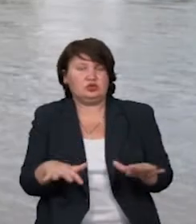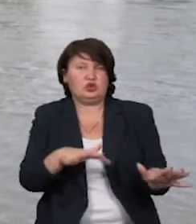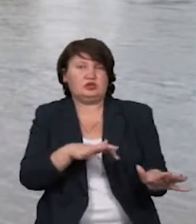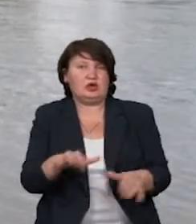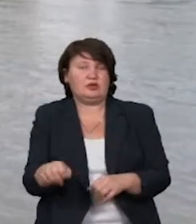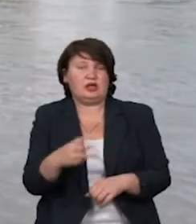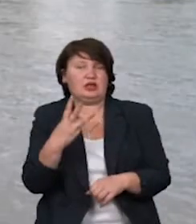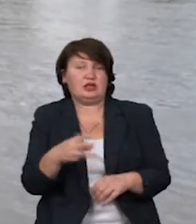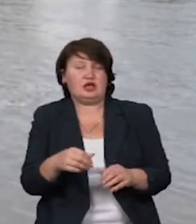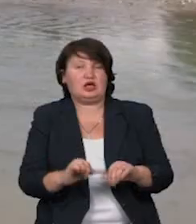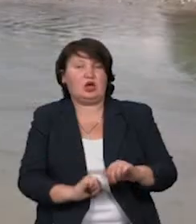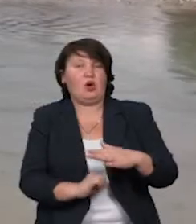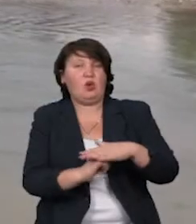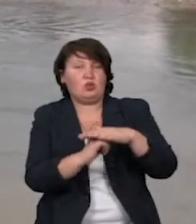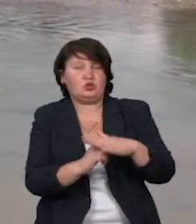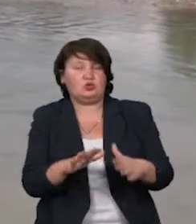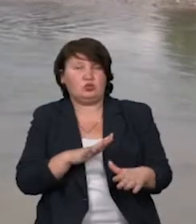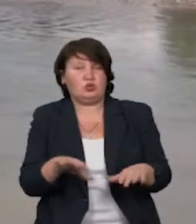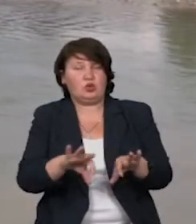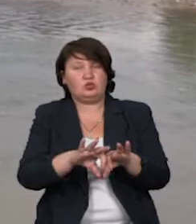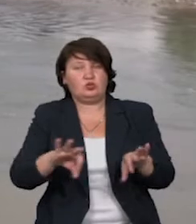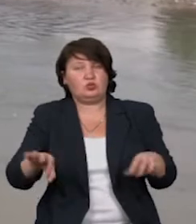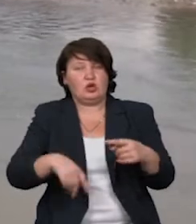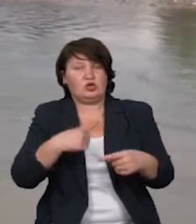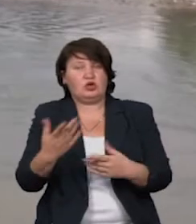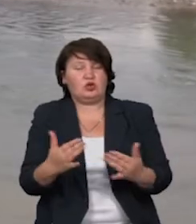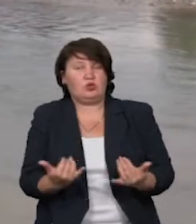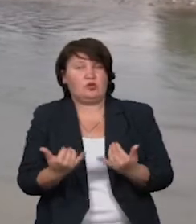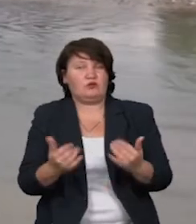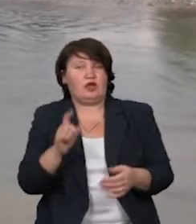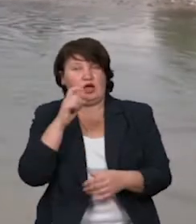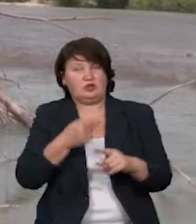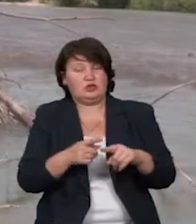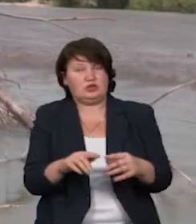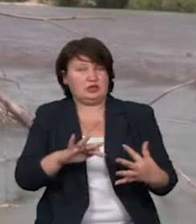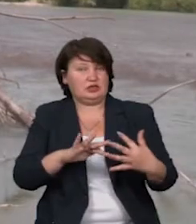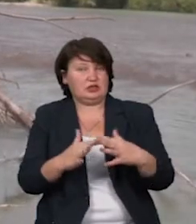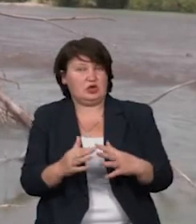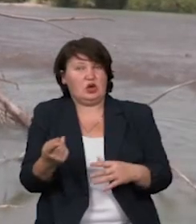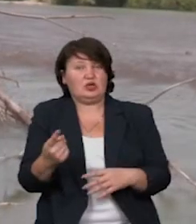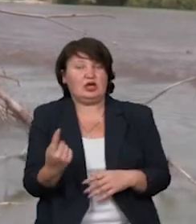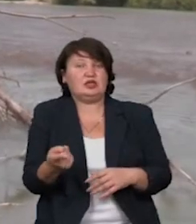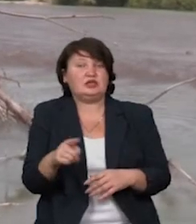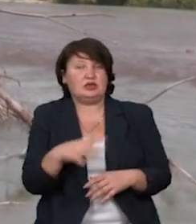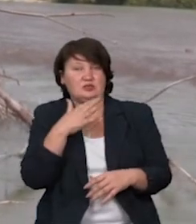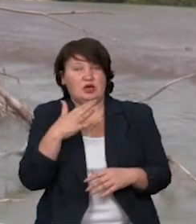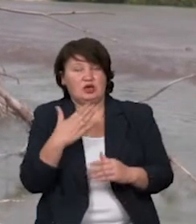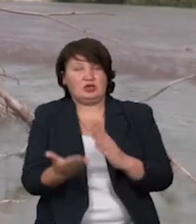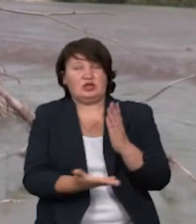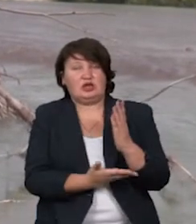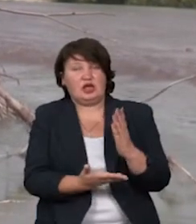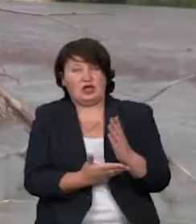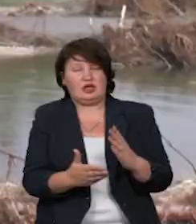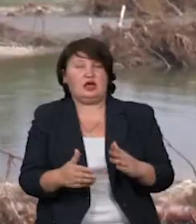упори, на яких термалася труба, через яку транспортували газ до цих сіл. Одна із них – скупою дерев та гілок, які намило